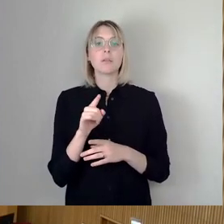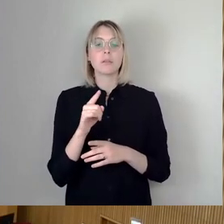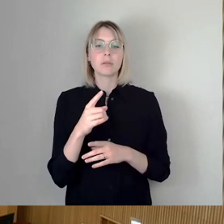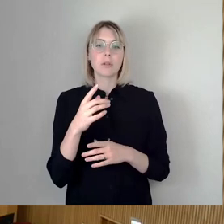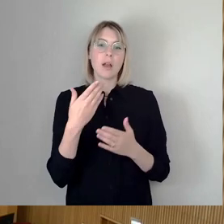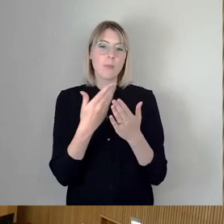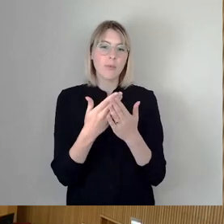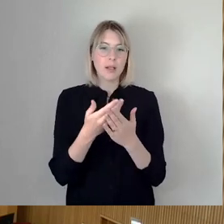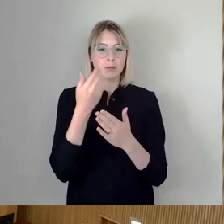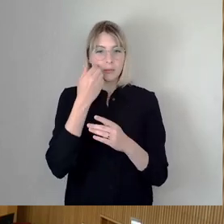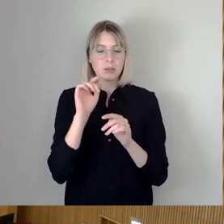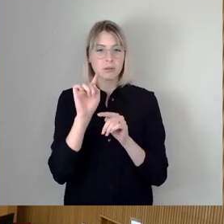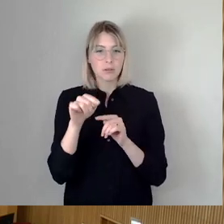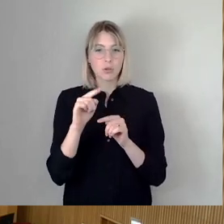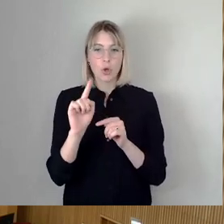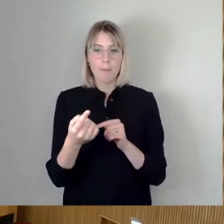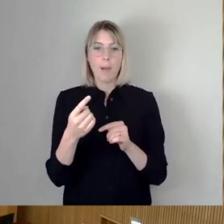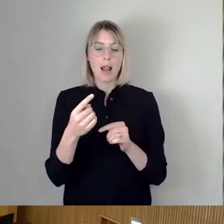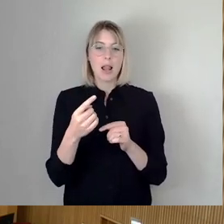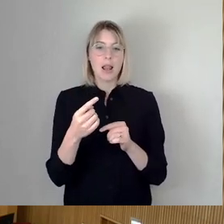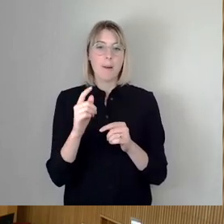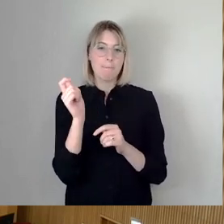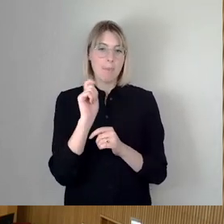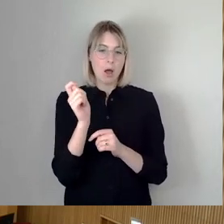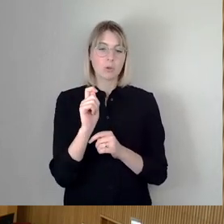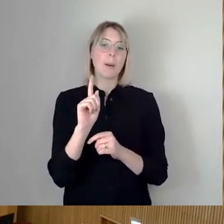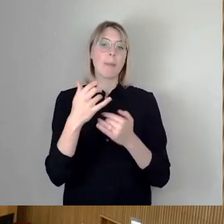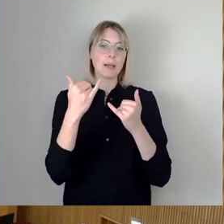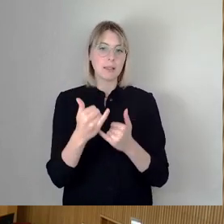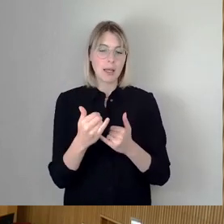Aber jetzt machen wir erst mal in der Rednerliste weiter. Michael Schmählich, bitte.